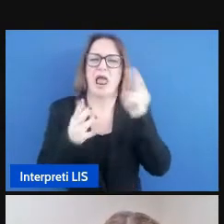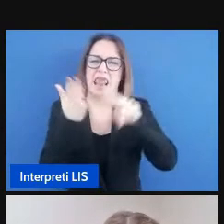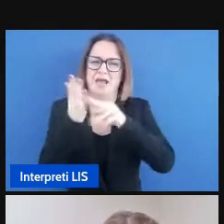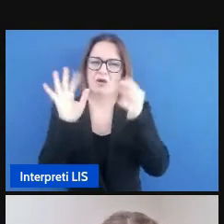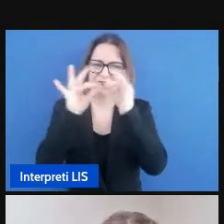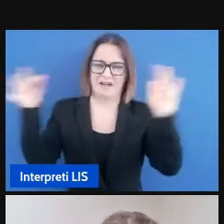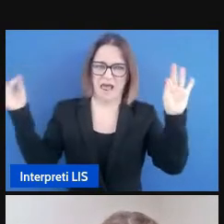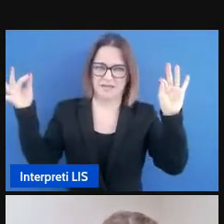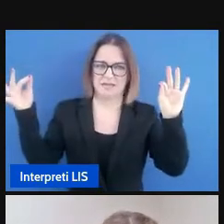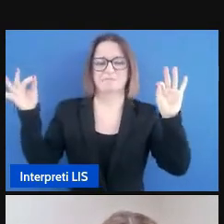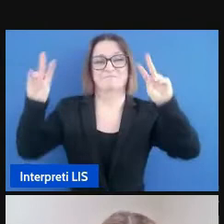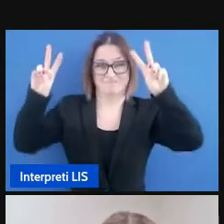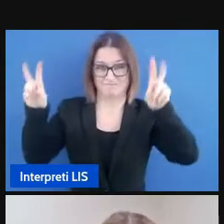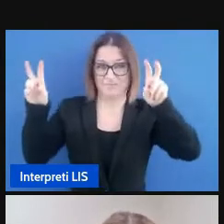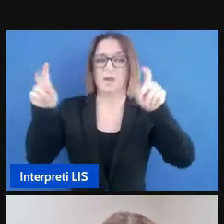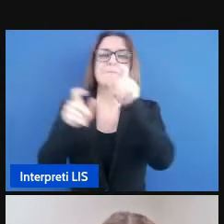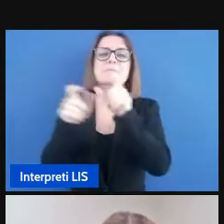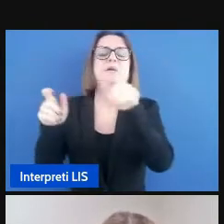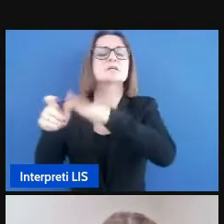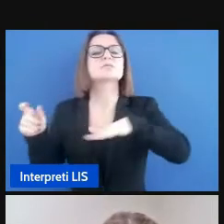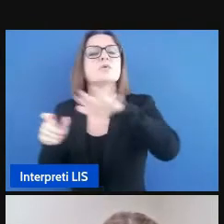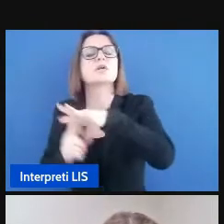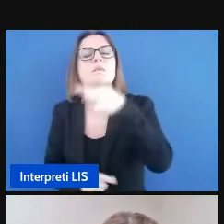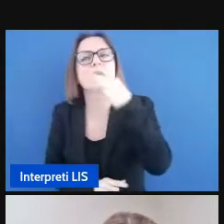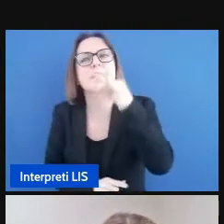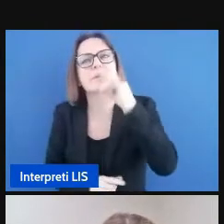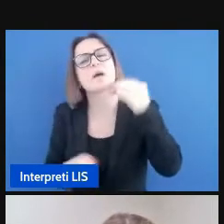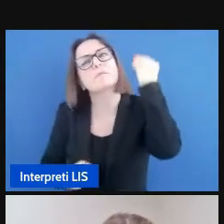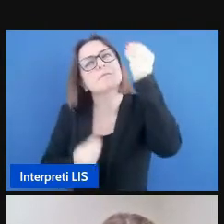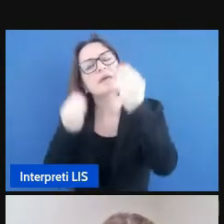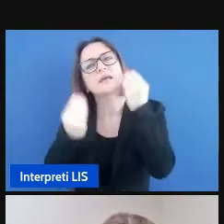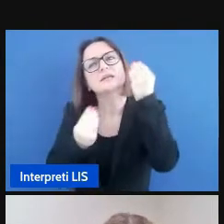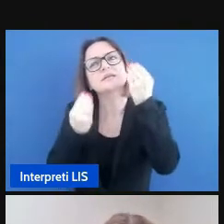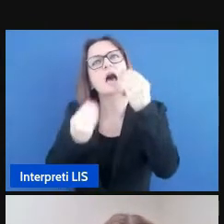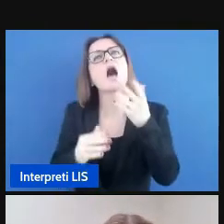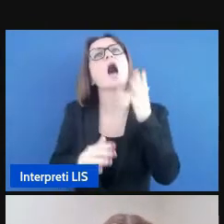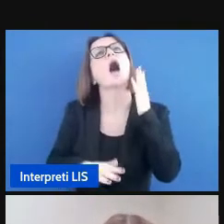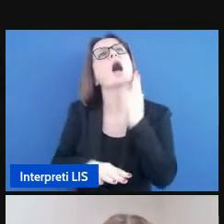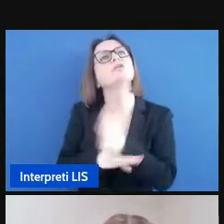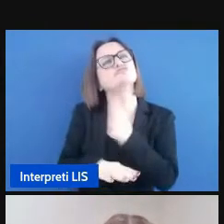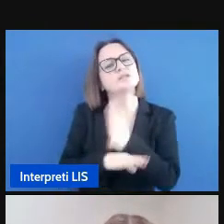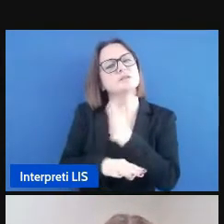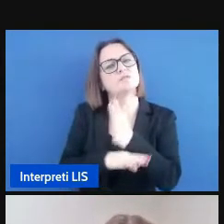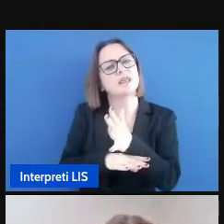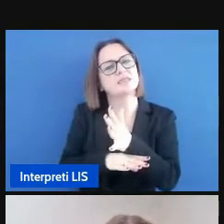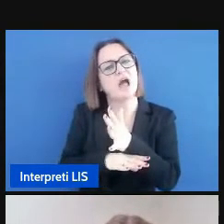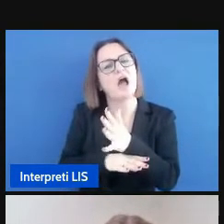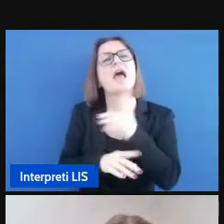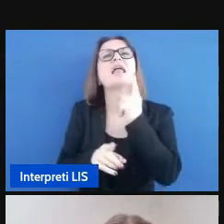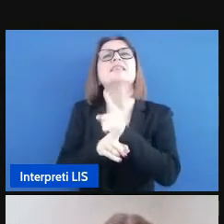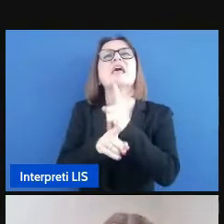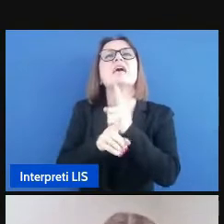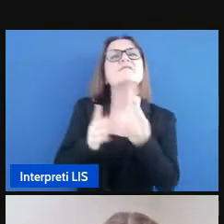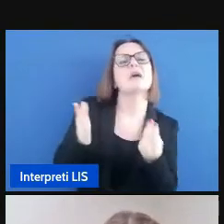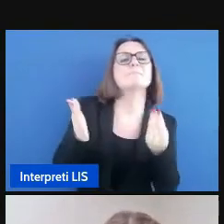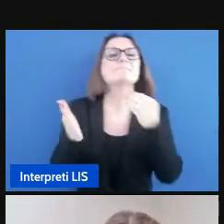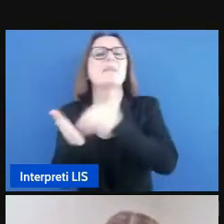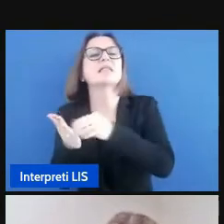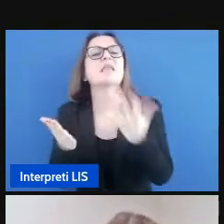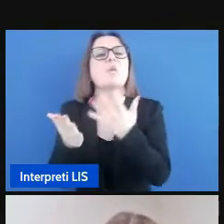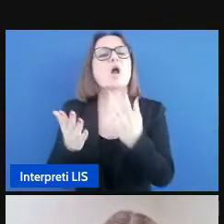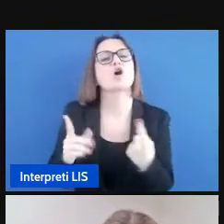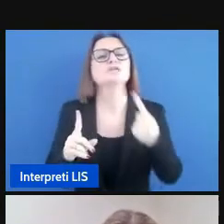spesso pensa che l'accessibilità sia qualcosa che si aggiunge quando qualcuno